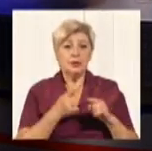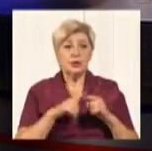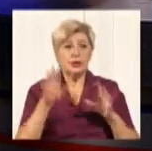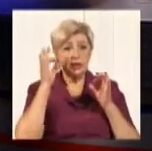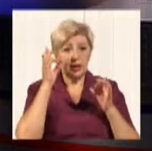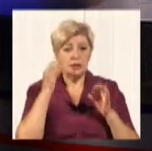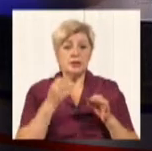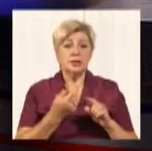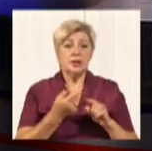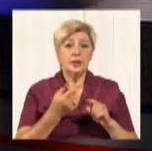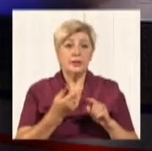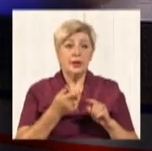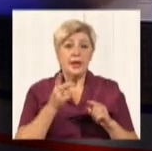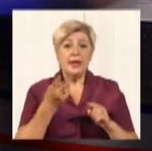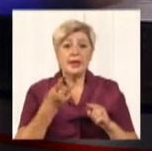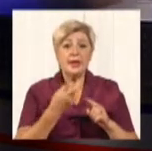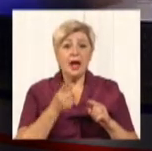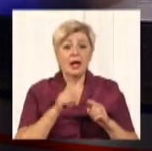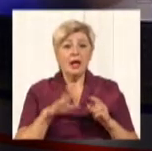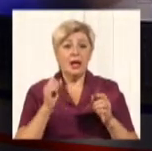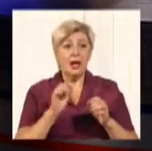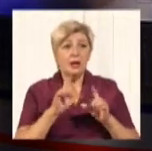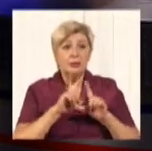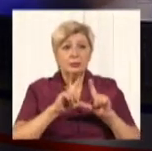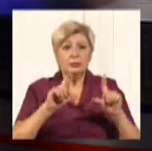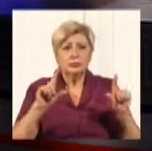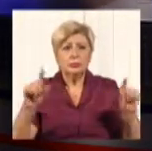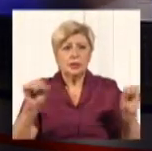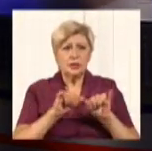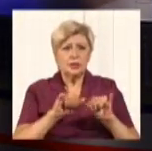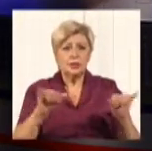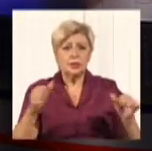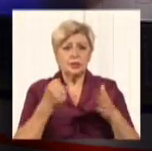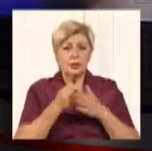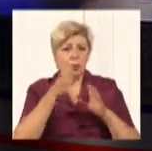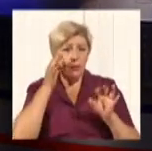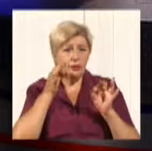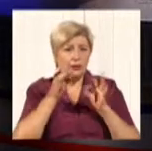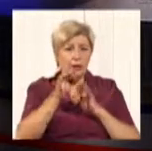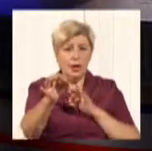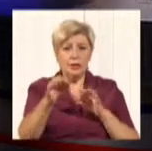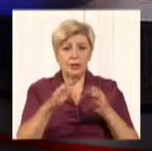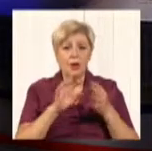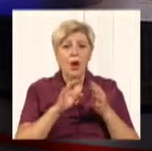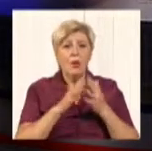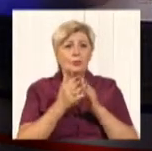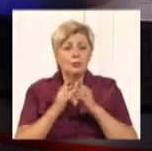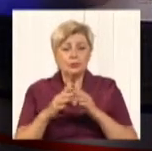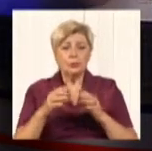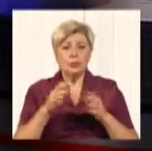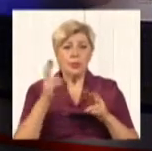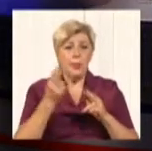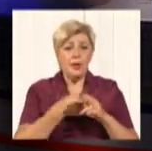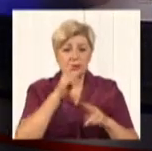яке доходить до найвіддаленіших куточків без втрати якості. Скільки ж каналів